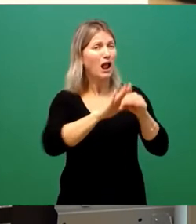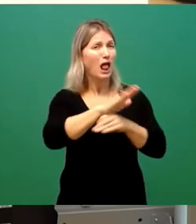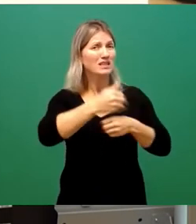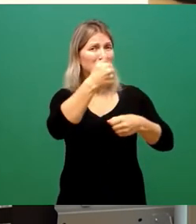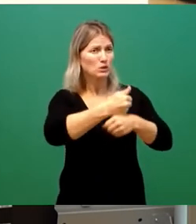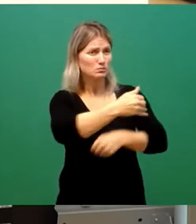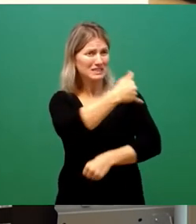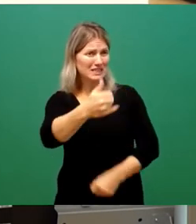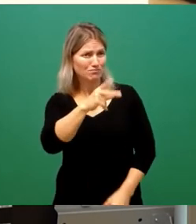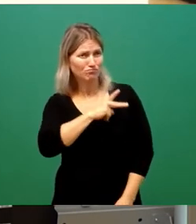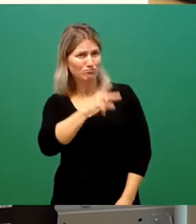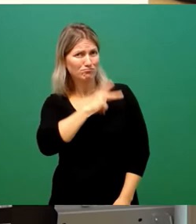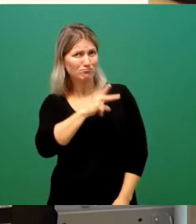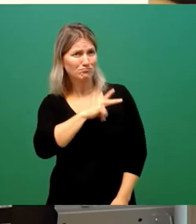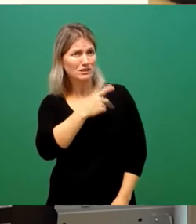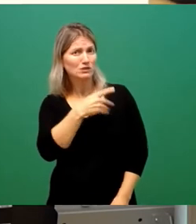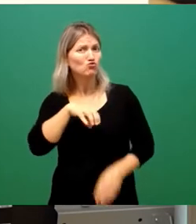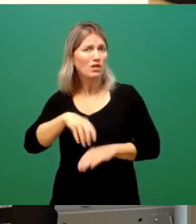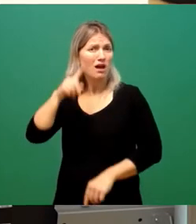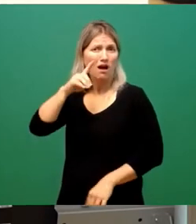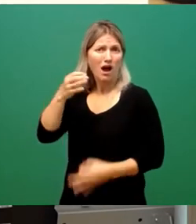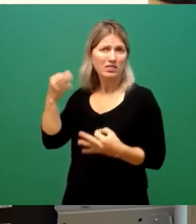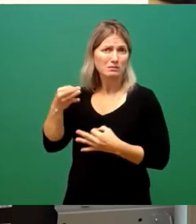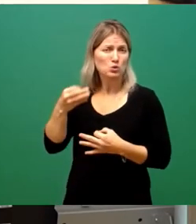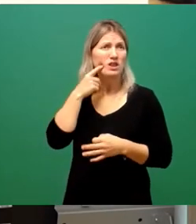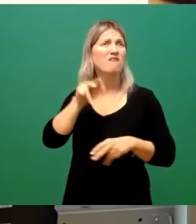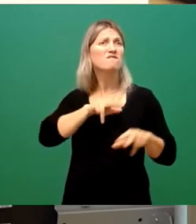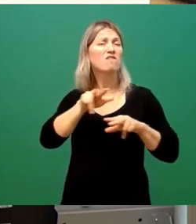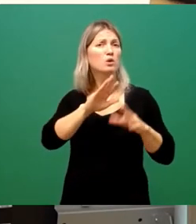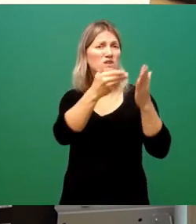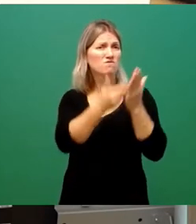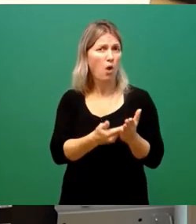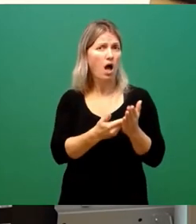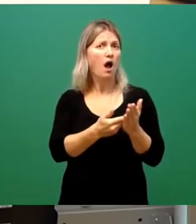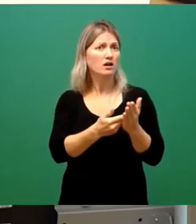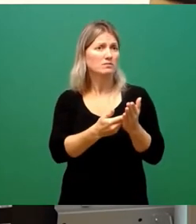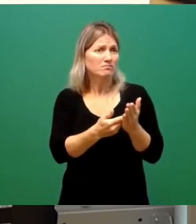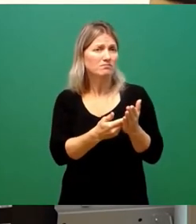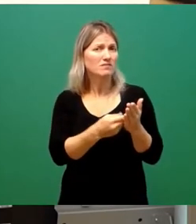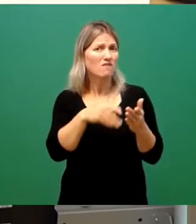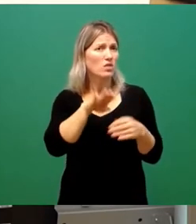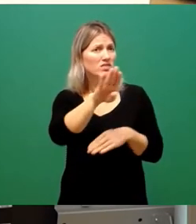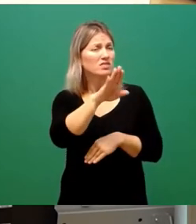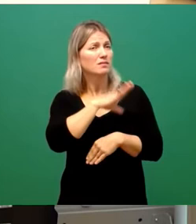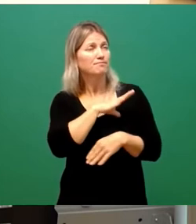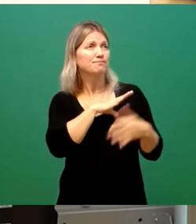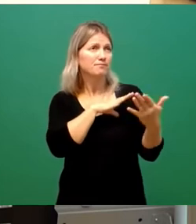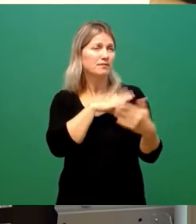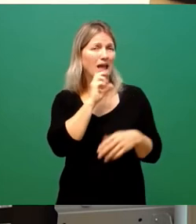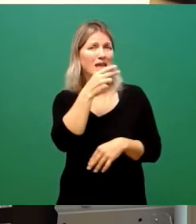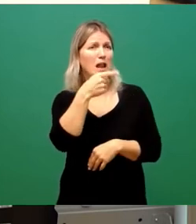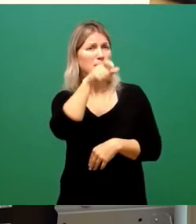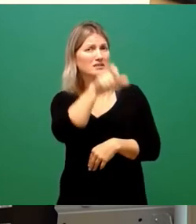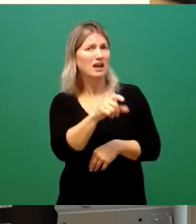Es ist nicht Sache dieses Stadtrates, dass Verwaltungsvorlagen in dieser hilbertschen kunderbunten Bude ein Dreivierteljahr einen